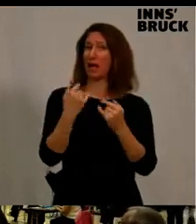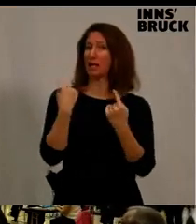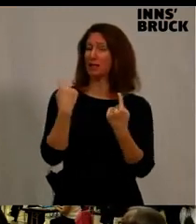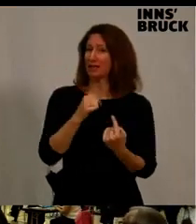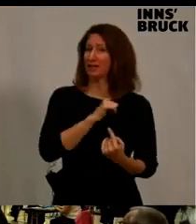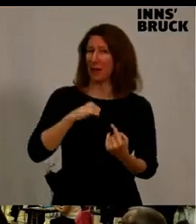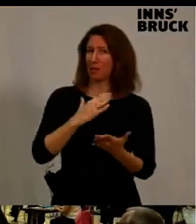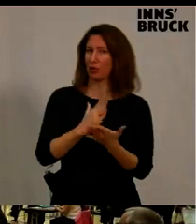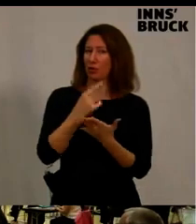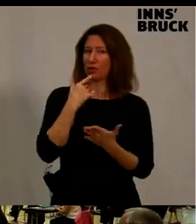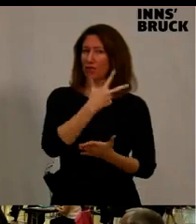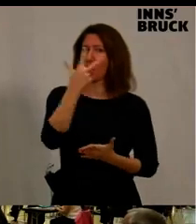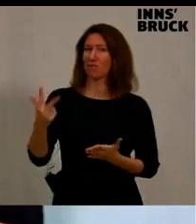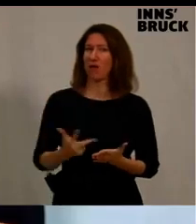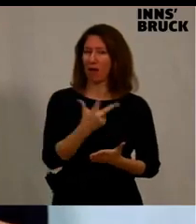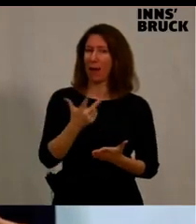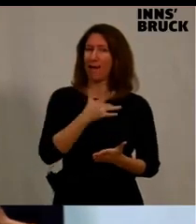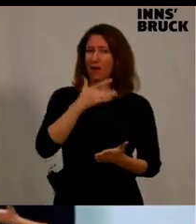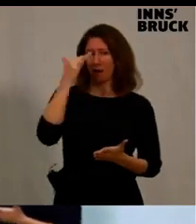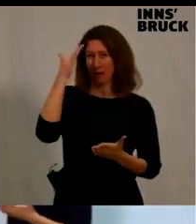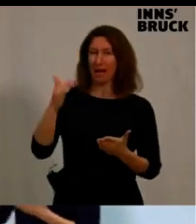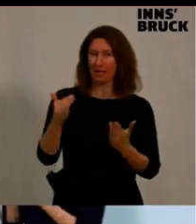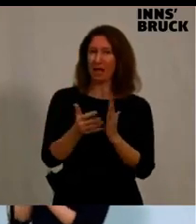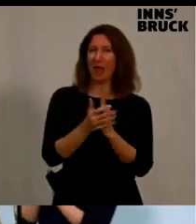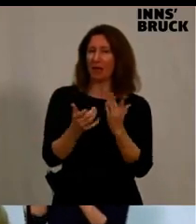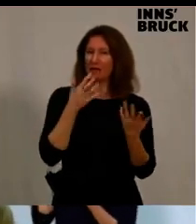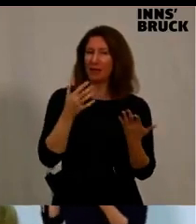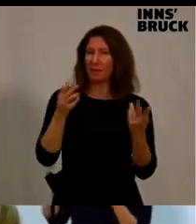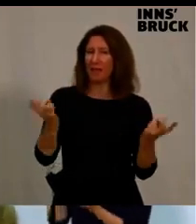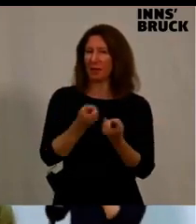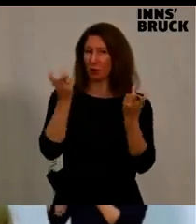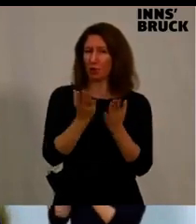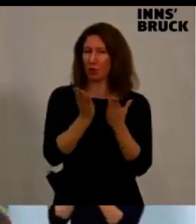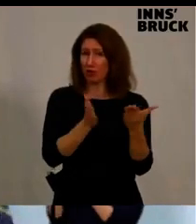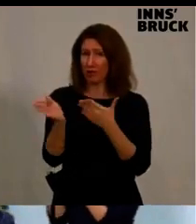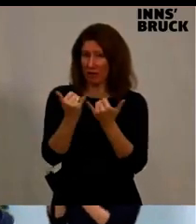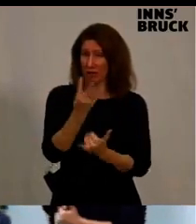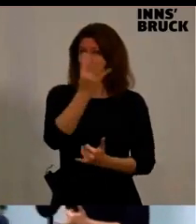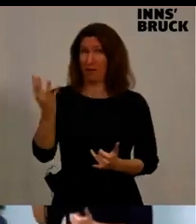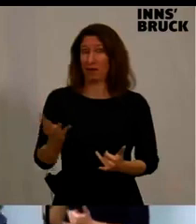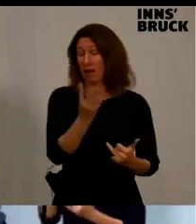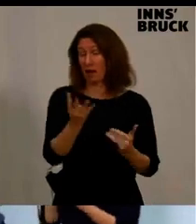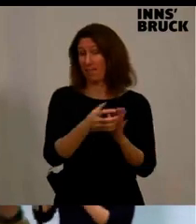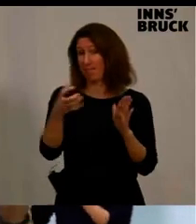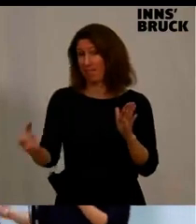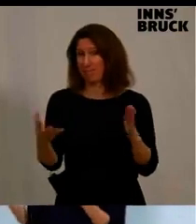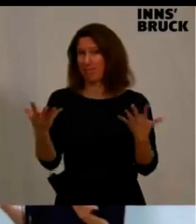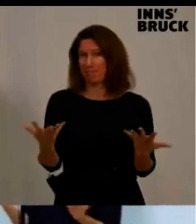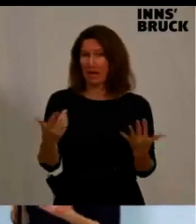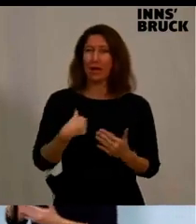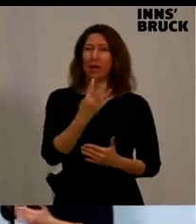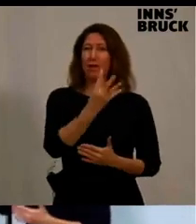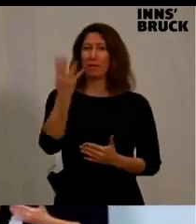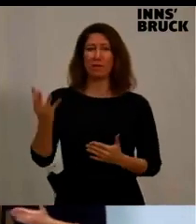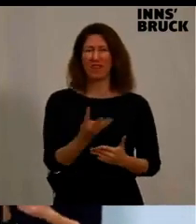das Bürgermeister-Experiment Georg Willi ist gescheitert, das haben wir halt bald in vier Jahren, ist ja nicht viel anders. Nur die vier Jahre haben nicht ganz